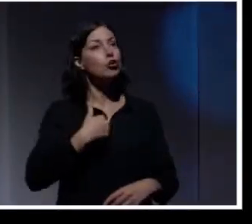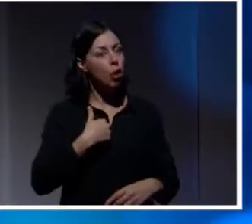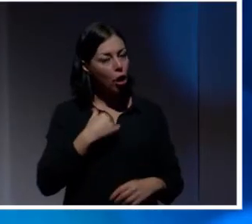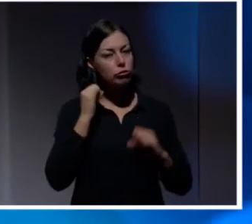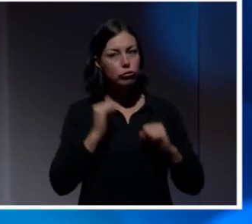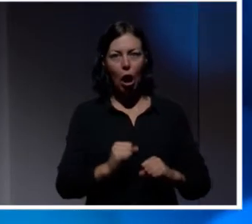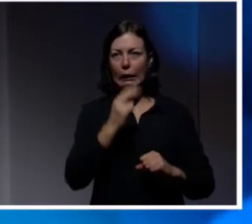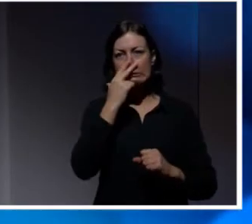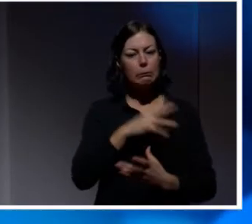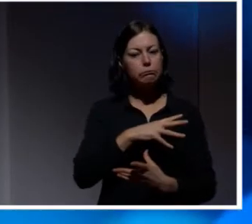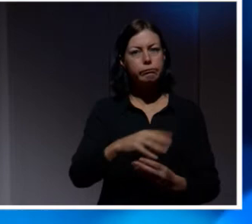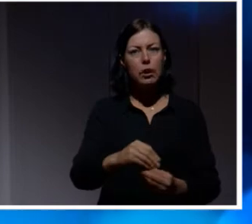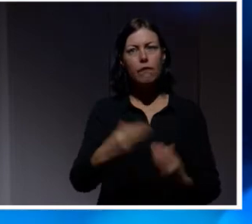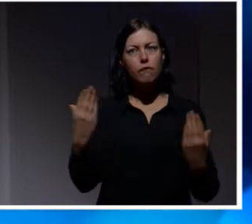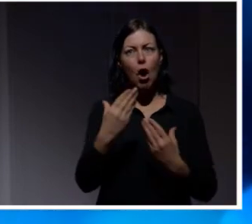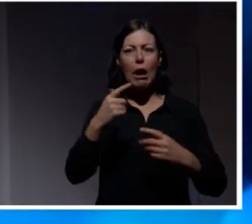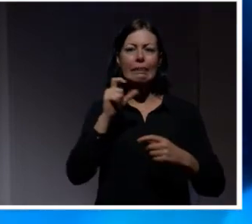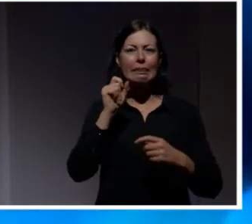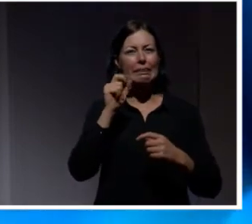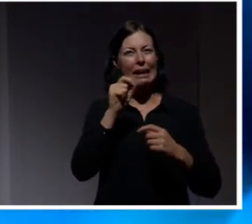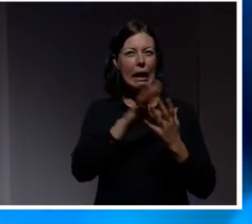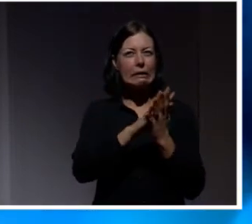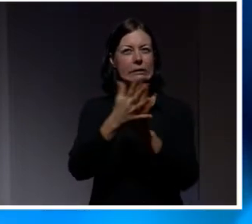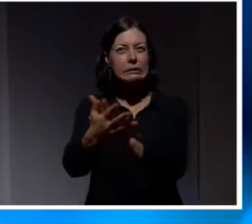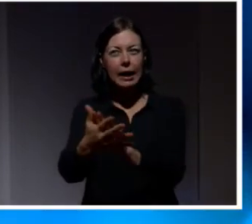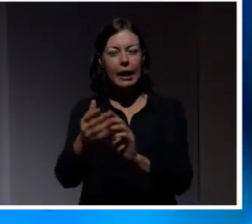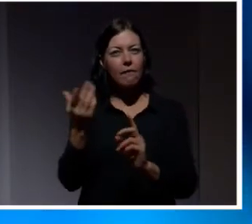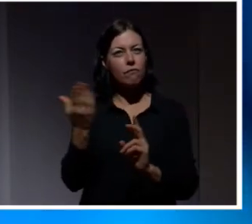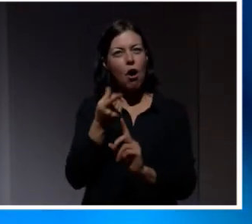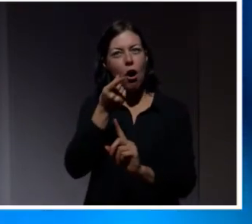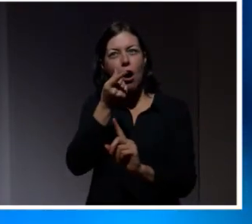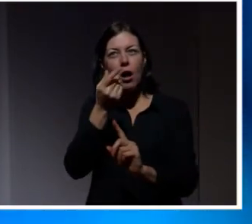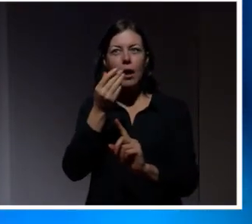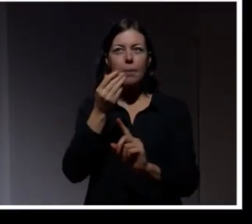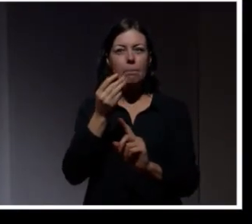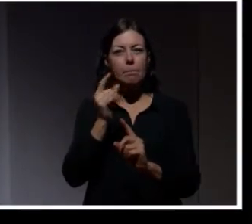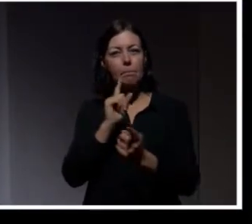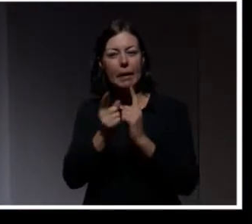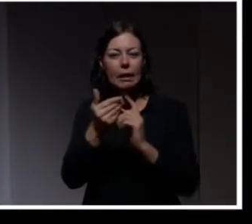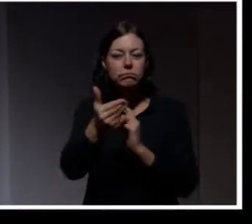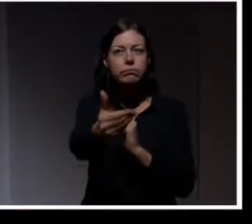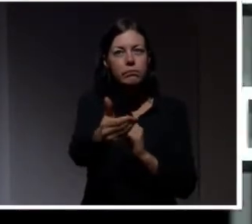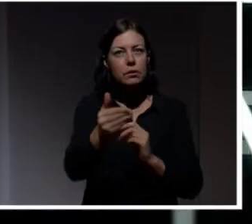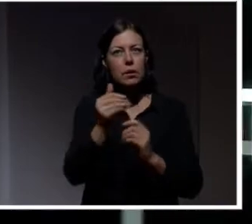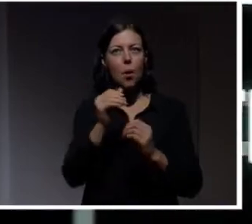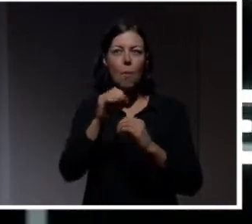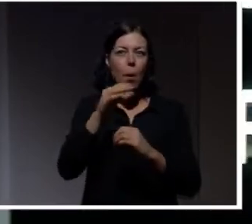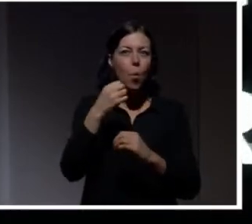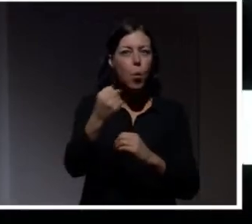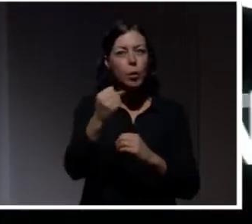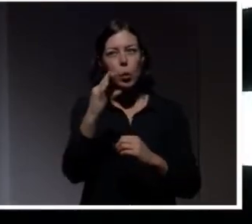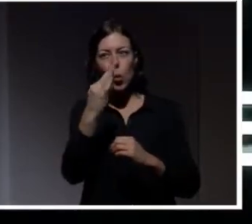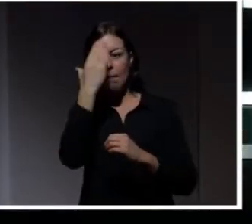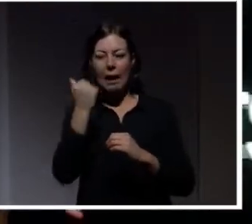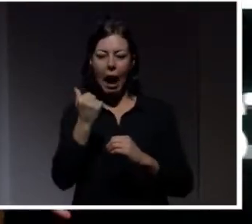det gäller digitaliseringen, vad det för med sig av hot och vad som krävs för att uppnå en bättre säkerhet. Det första vi kan konstatera, vi